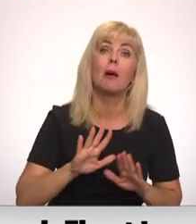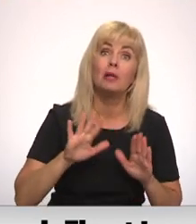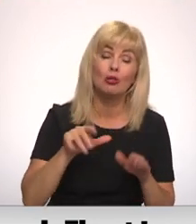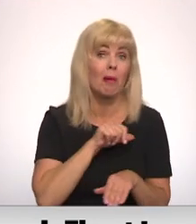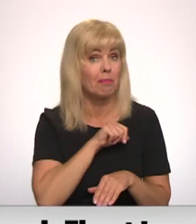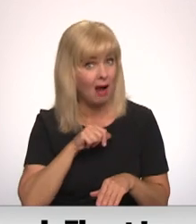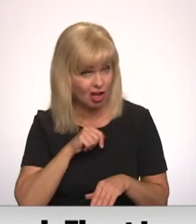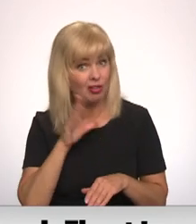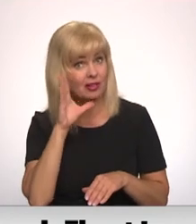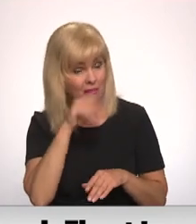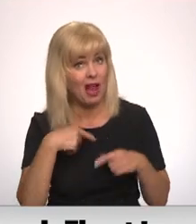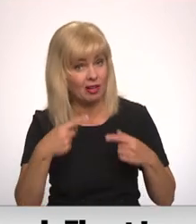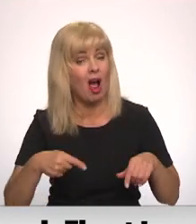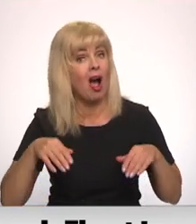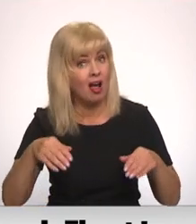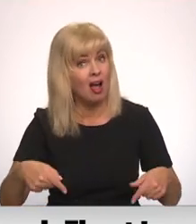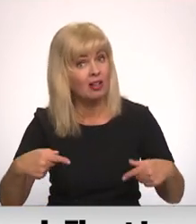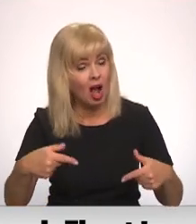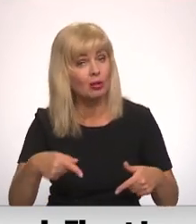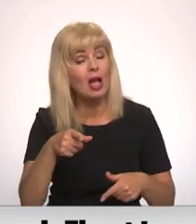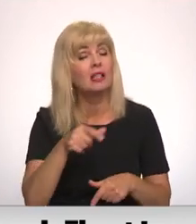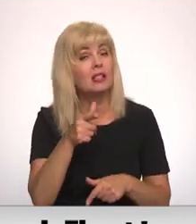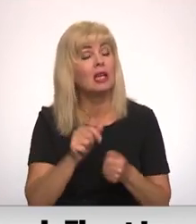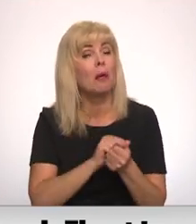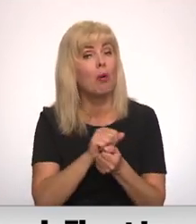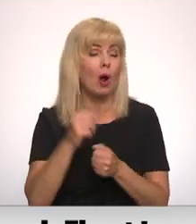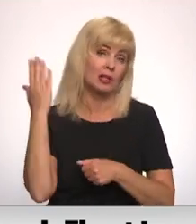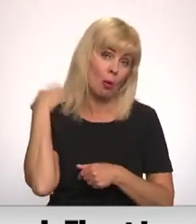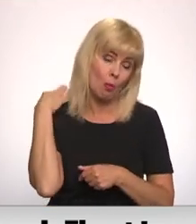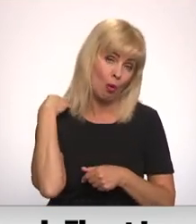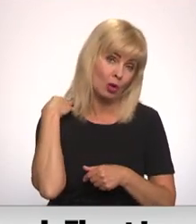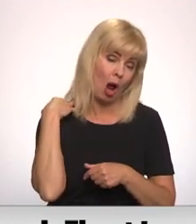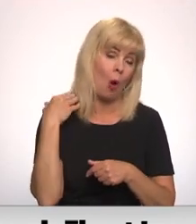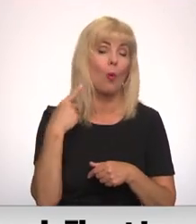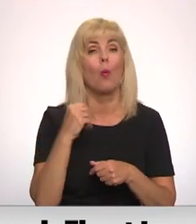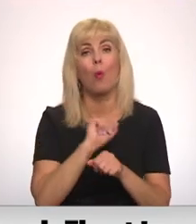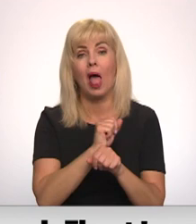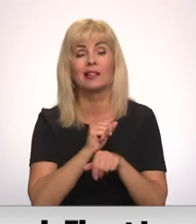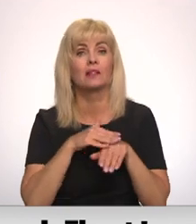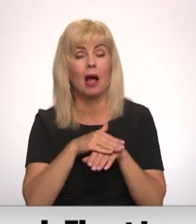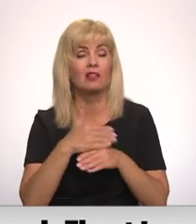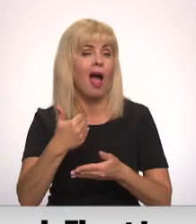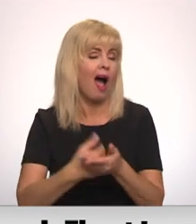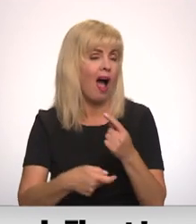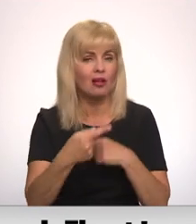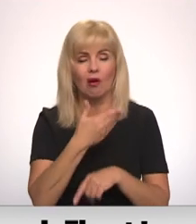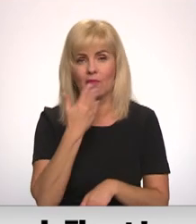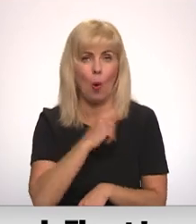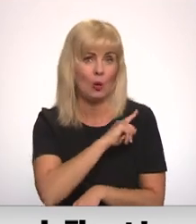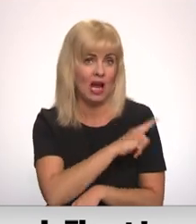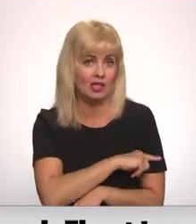pašam pārvētoties ratiņos, nosaka tas, cik ļoti bojāta smugurkaula smadzenes. Tiemžēl tās atjaunot nav iespējams.